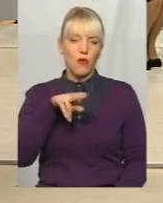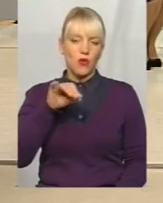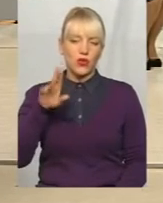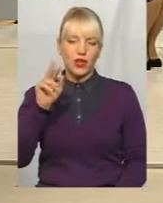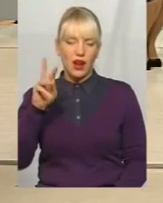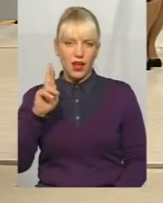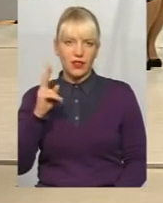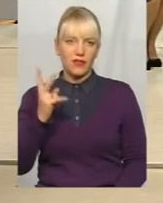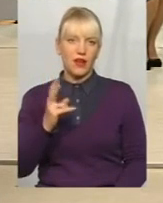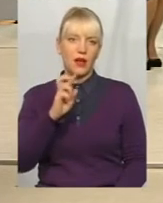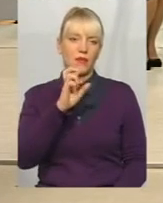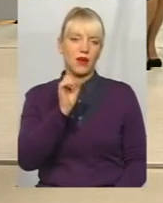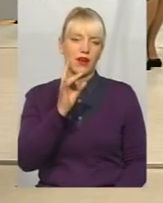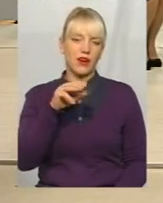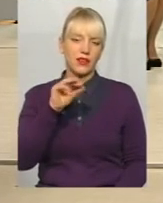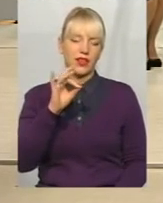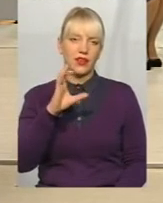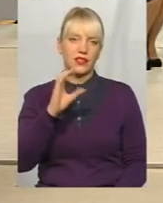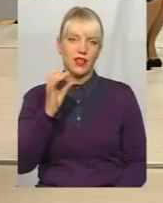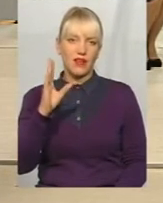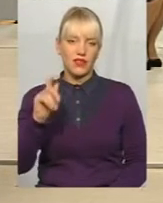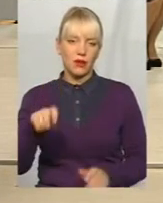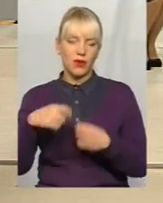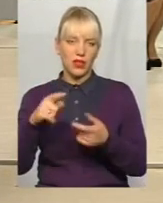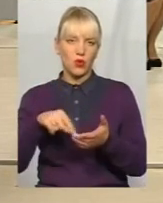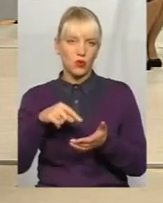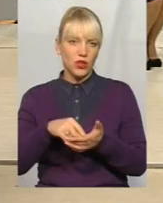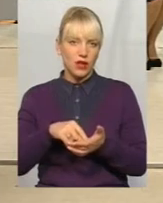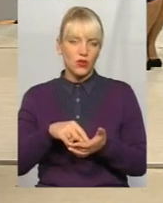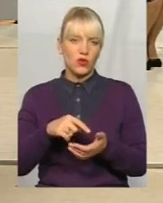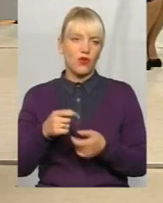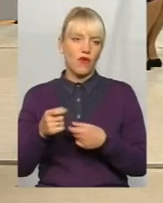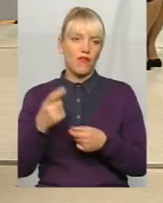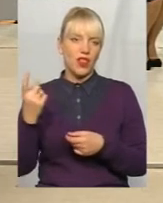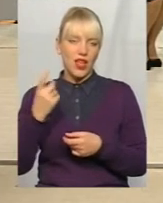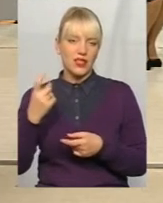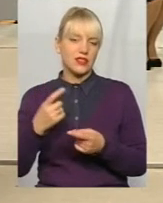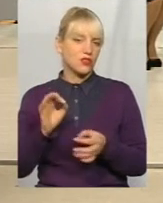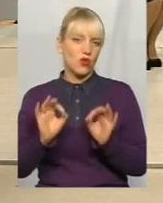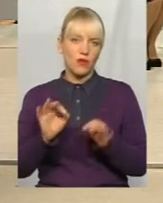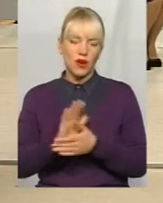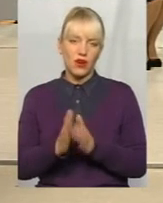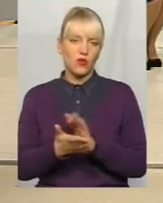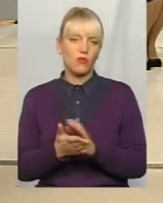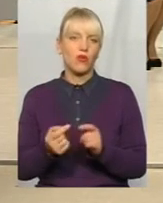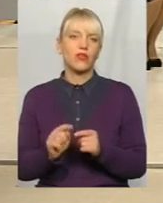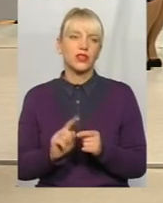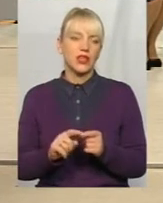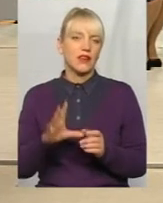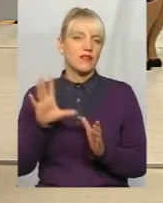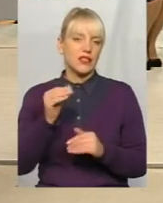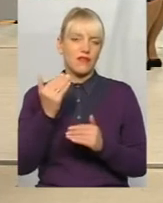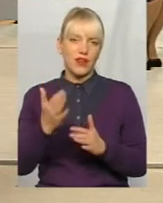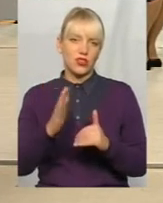Нещодавно ринок «Бертерсервіс» передали в комунальну власність. Тоже нормальні умови. Так що все в ваших руках і в спільній діяльності і з